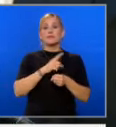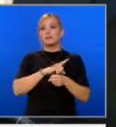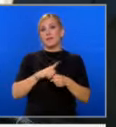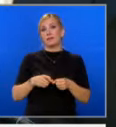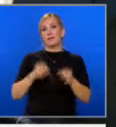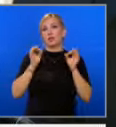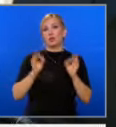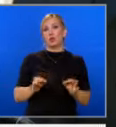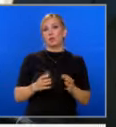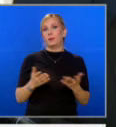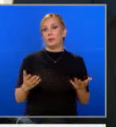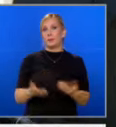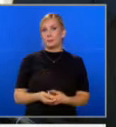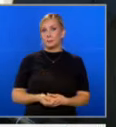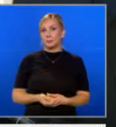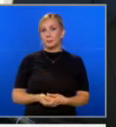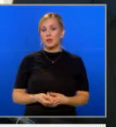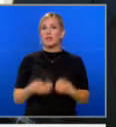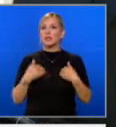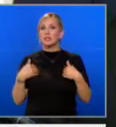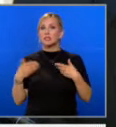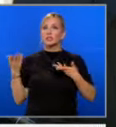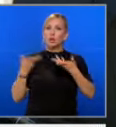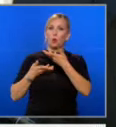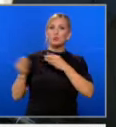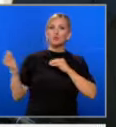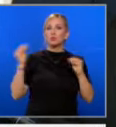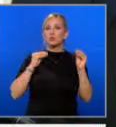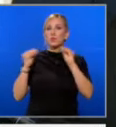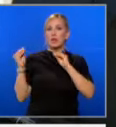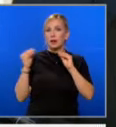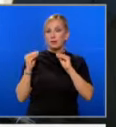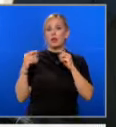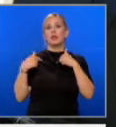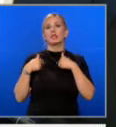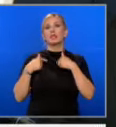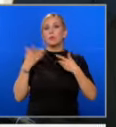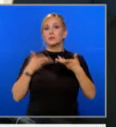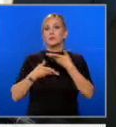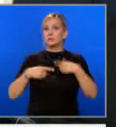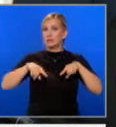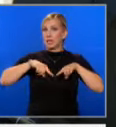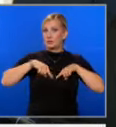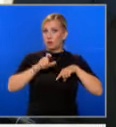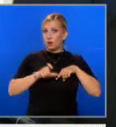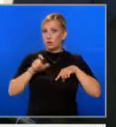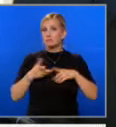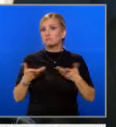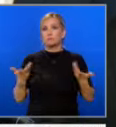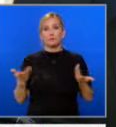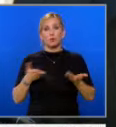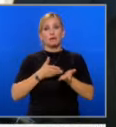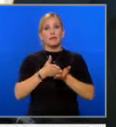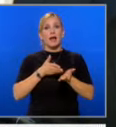и се консултираме и обсъждаме с юристи, с адвокати, по къв начин